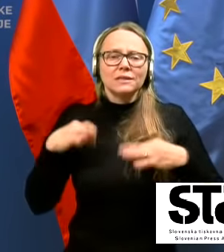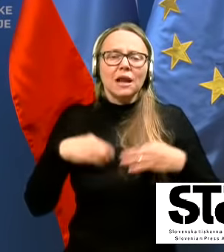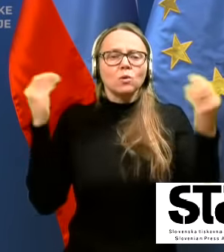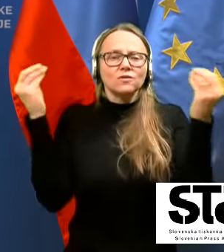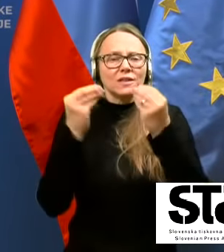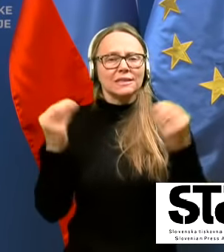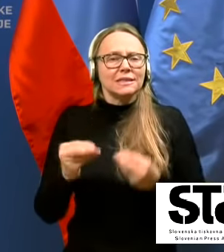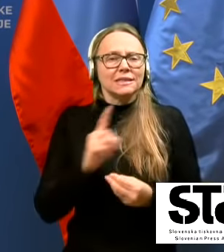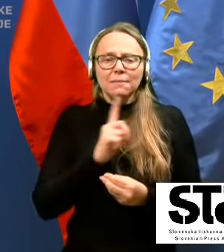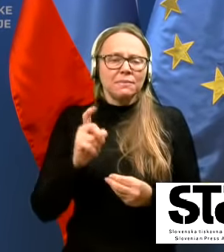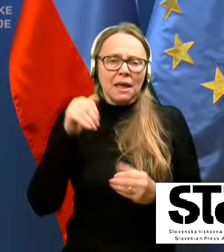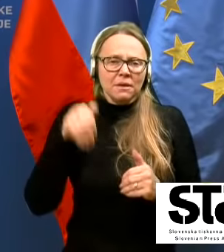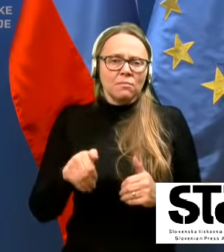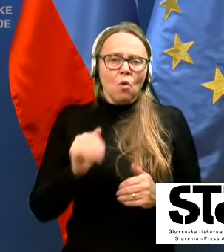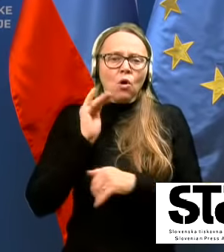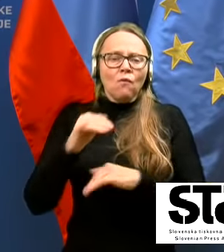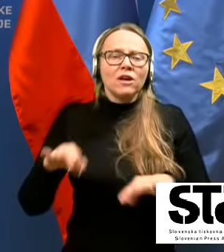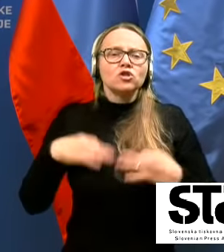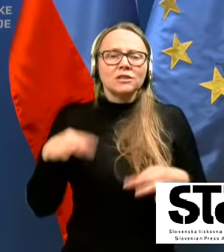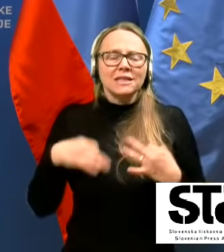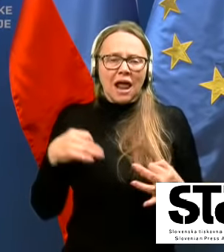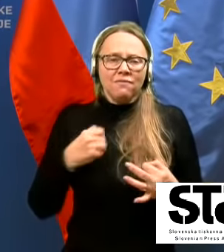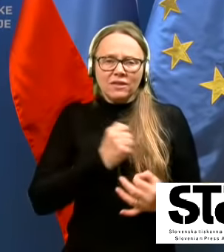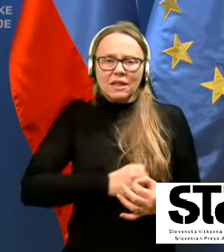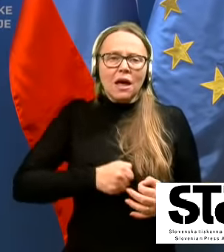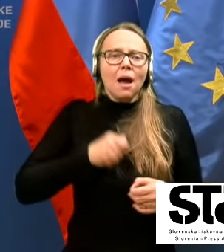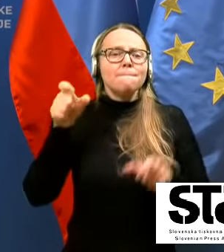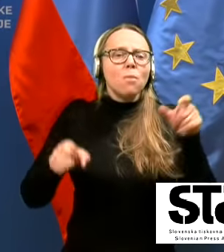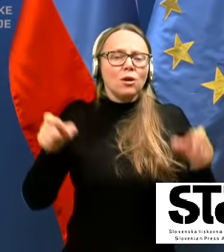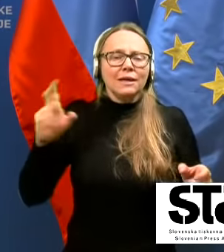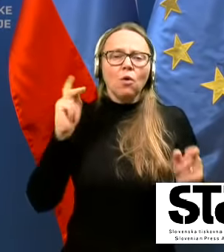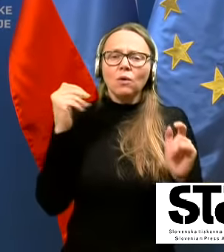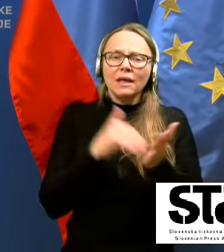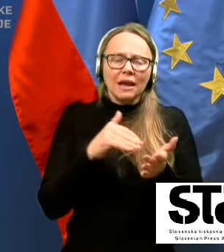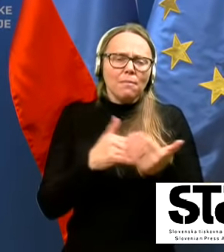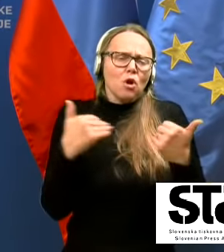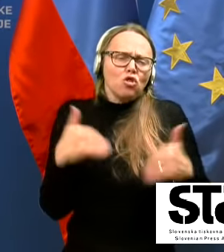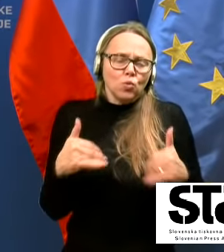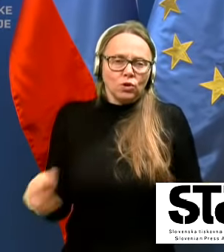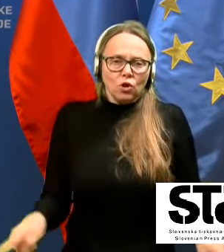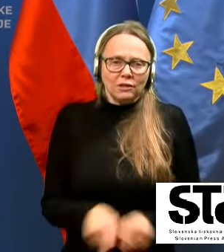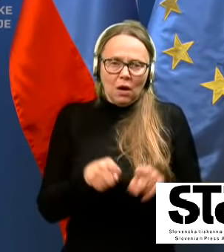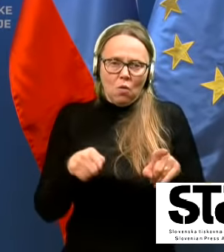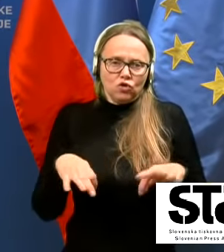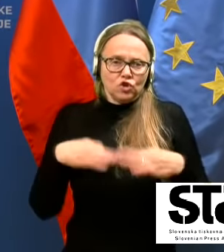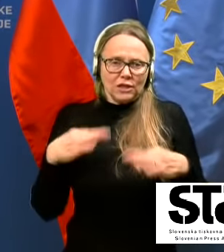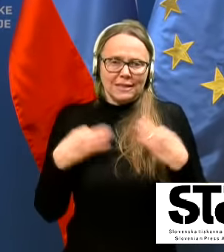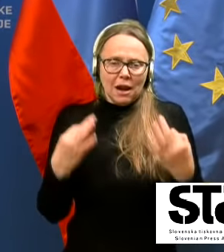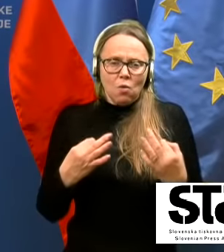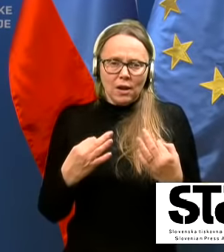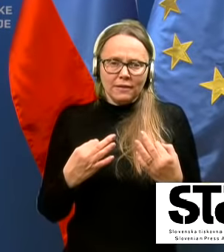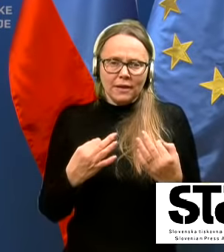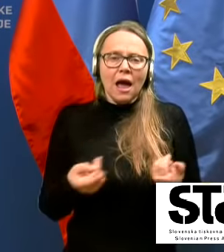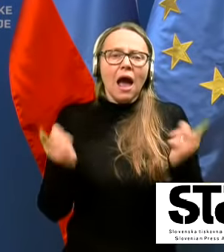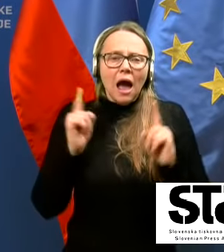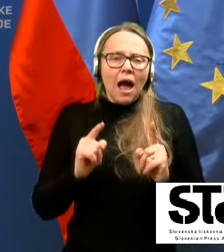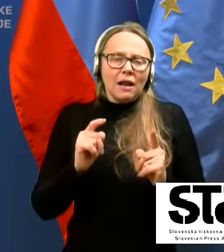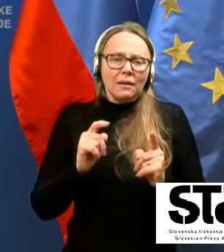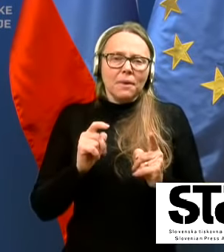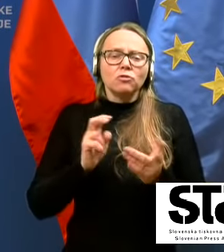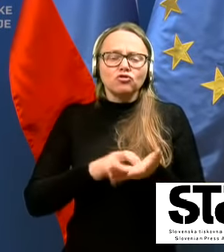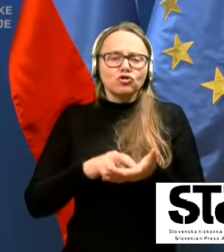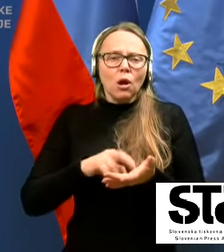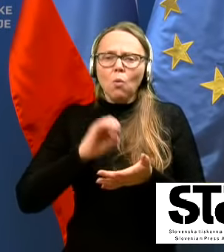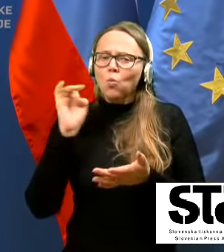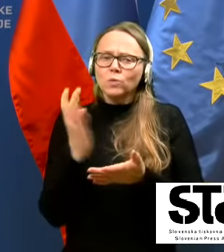zmogl zdraviti bovnikov, ki potrebujejo svedenujno ali pa takojišnje zdravljenje, kaj šele vseh ostalih,